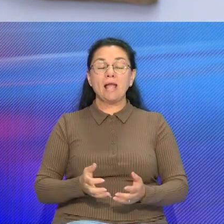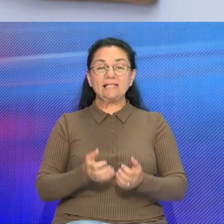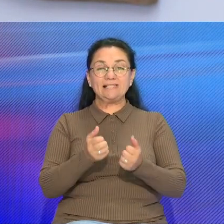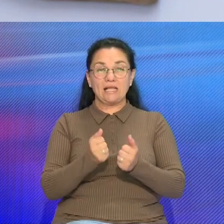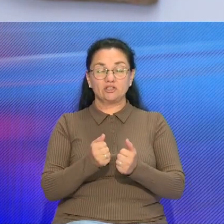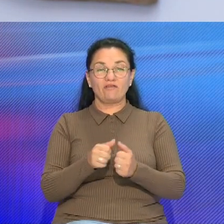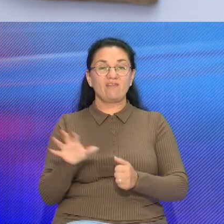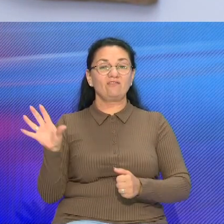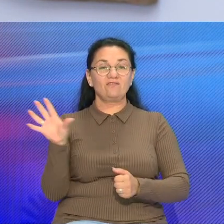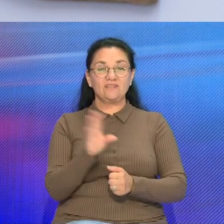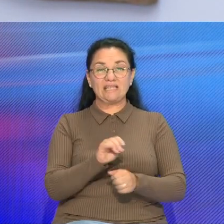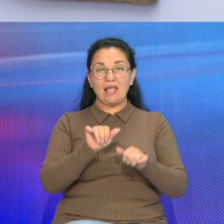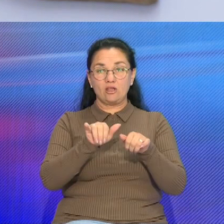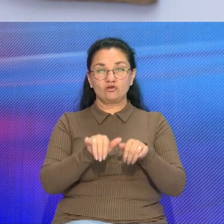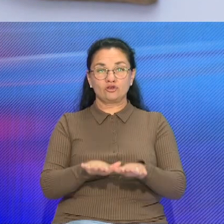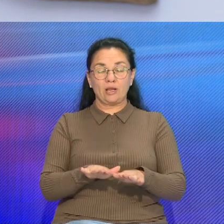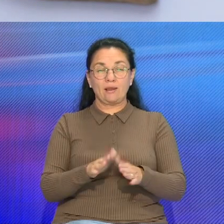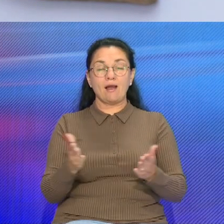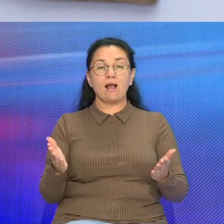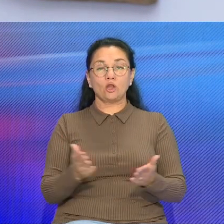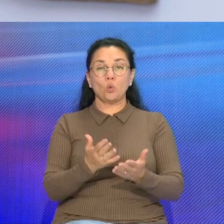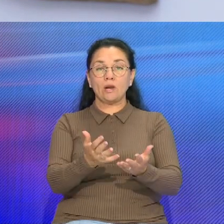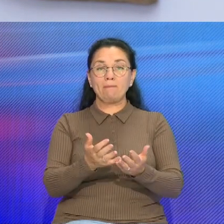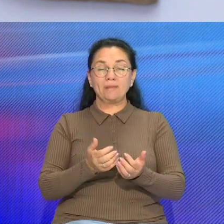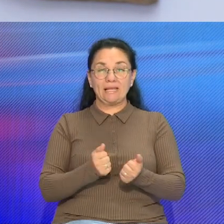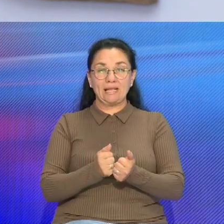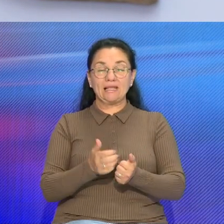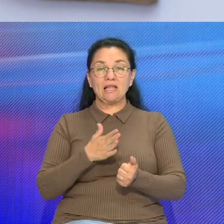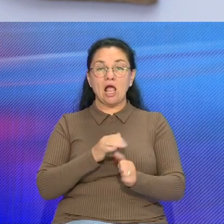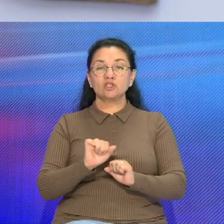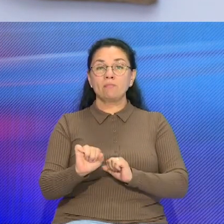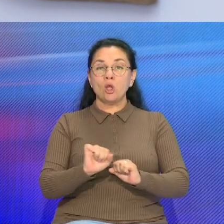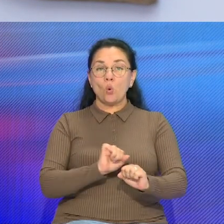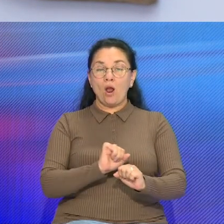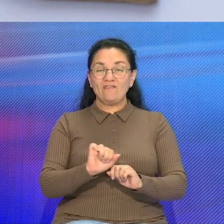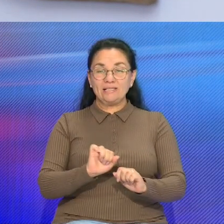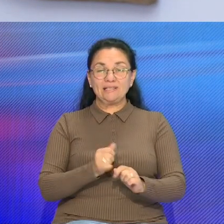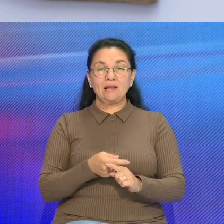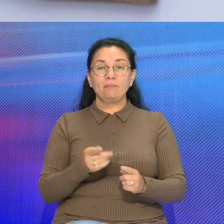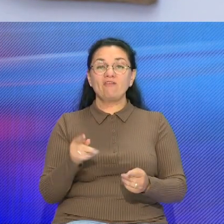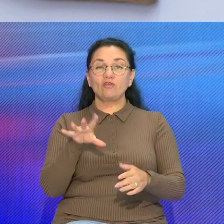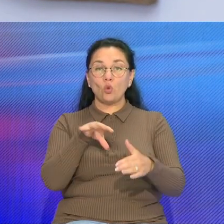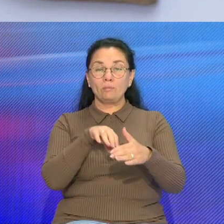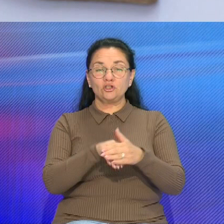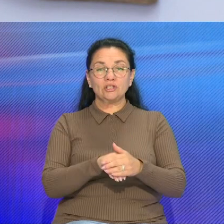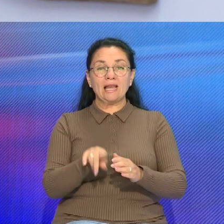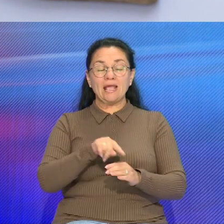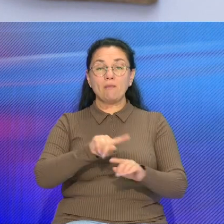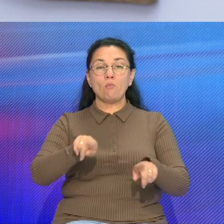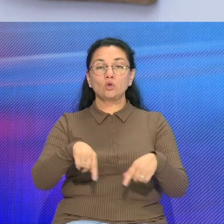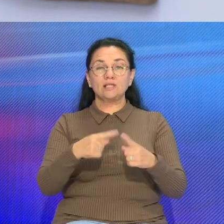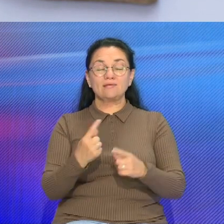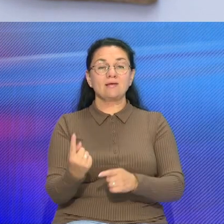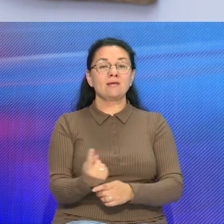все решения, которые приняты нашими руководителями В том числе и по созданию